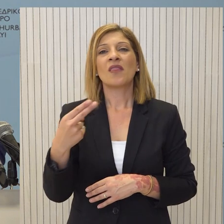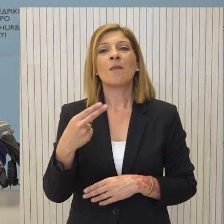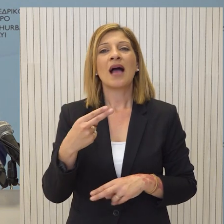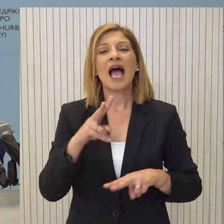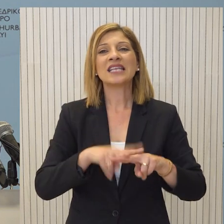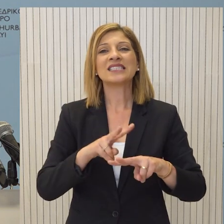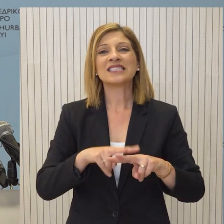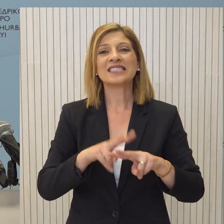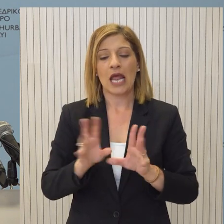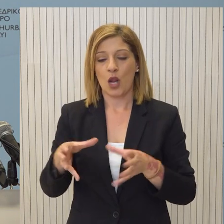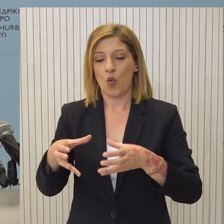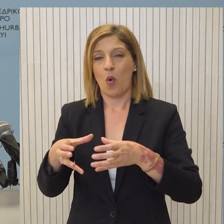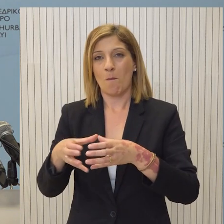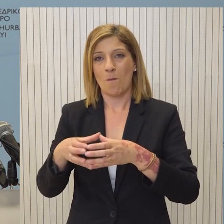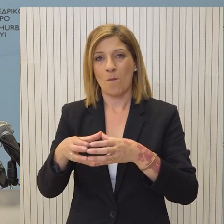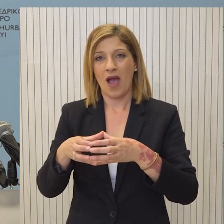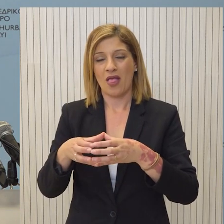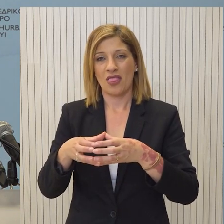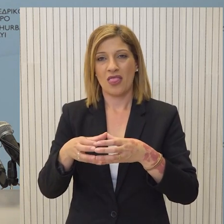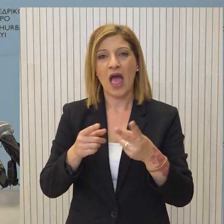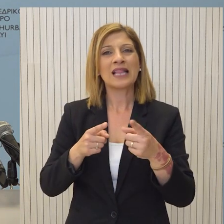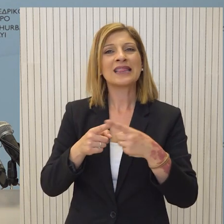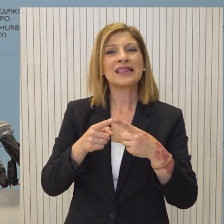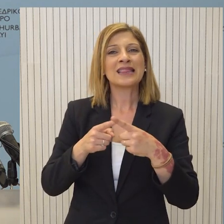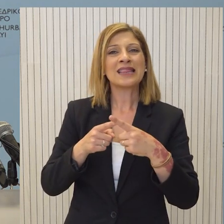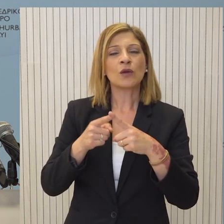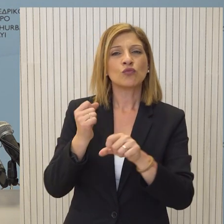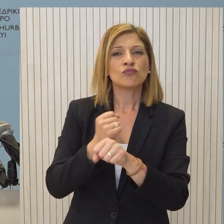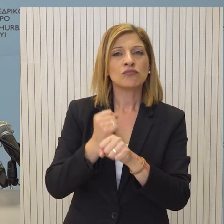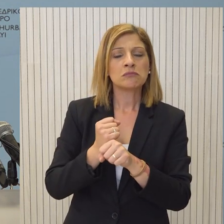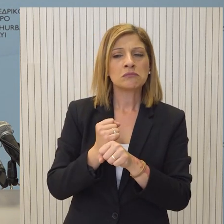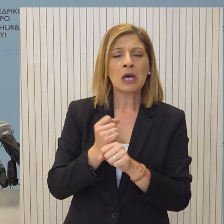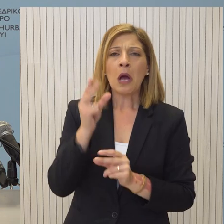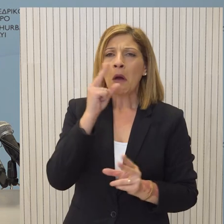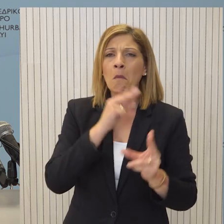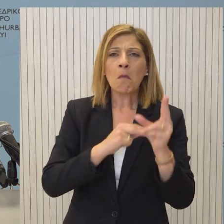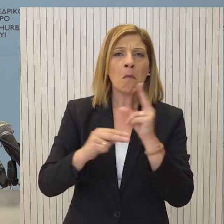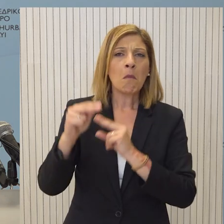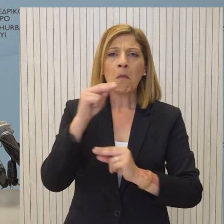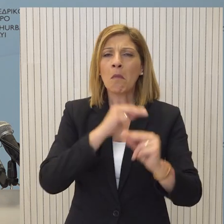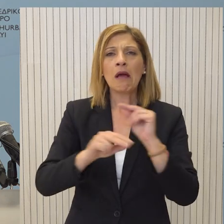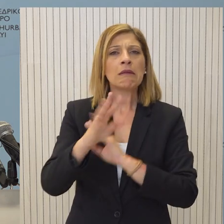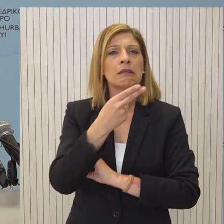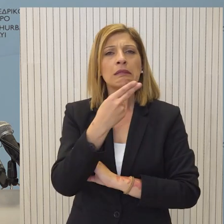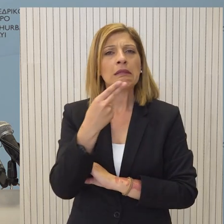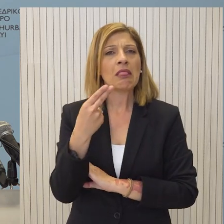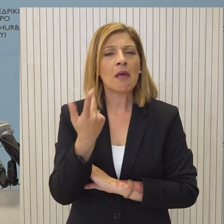Ισραήλ, τι απέμεινε και για που μην είναι για να συζητηθεί ώστε να